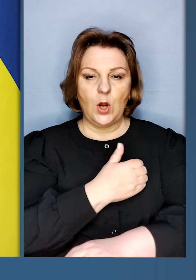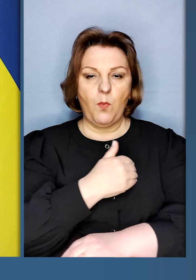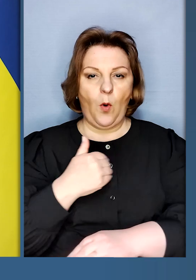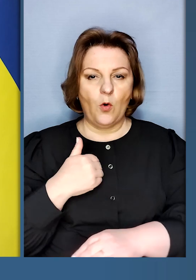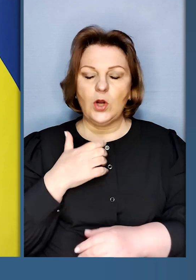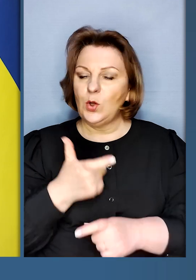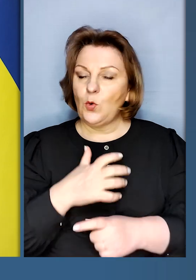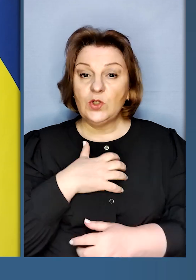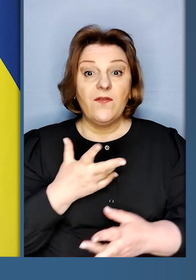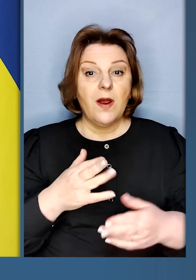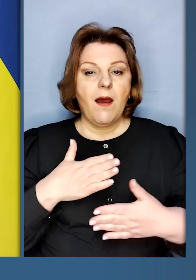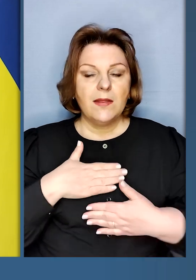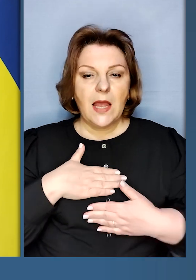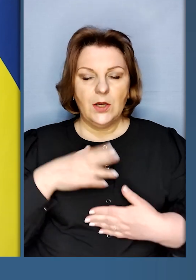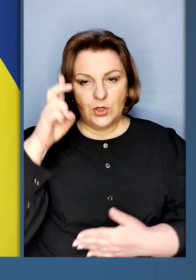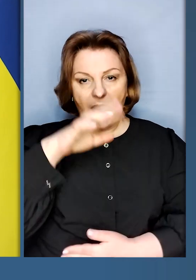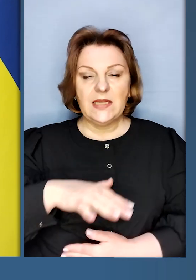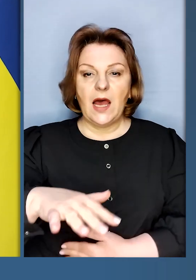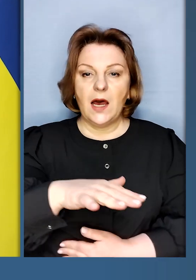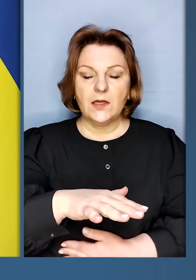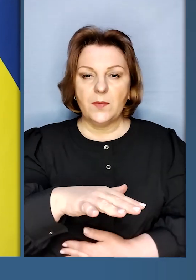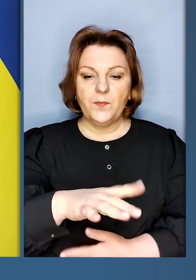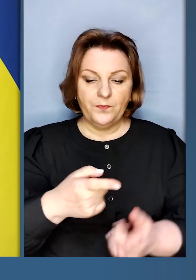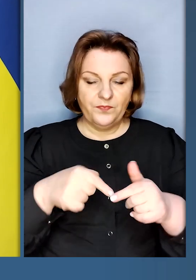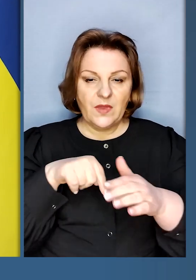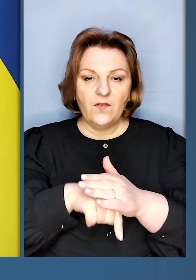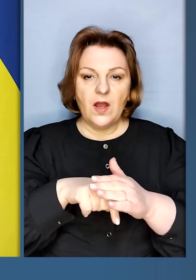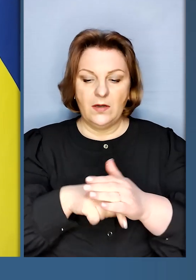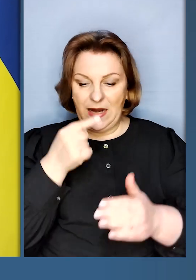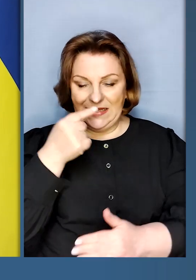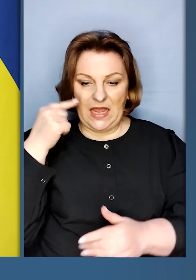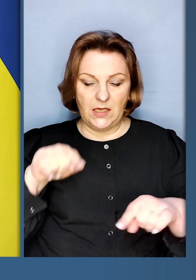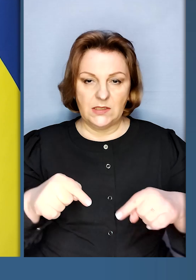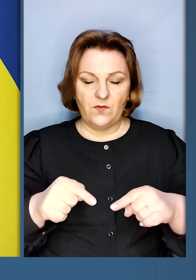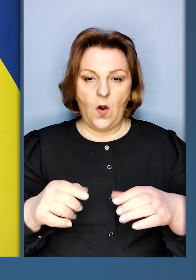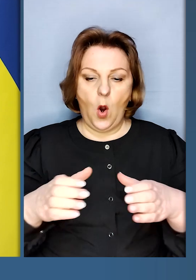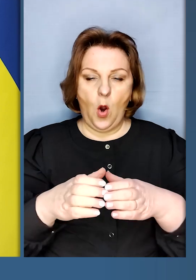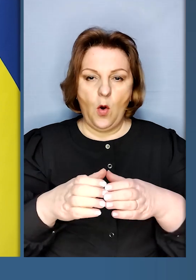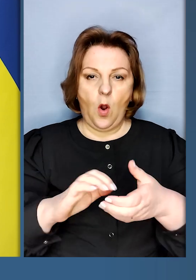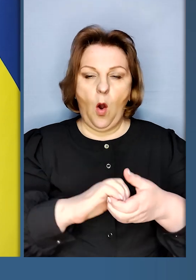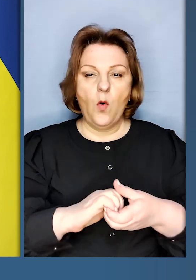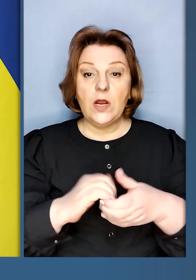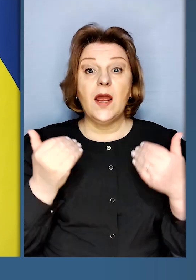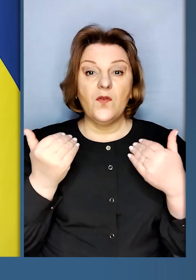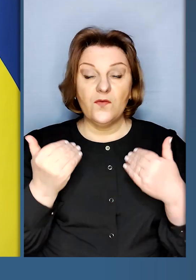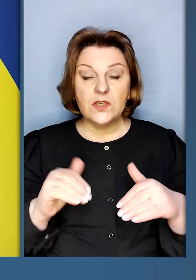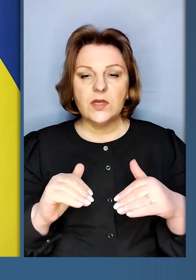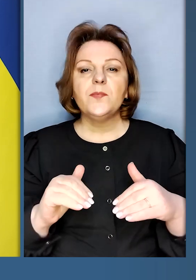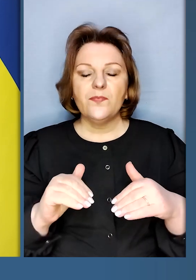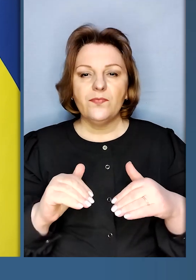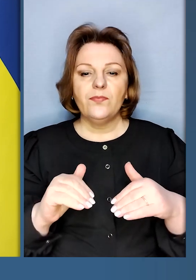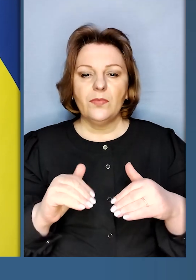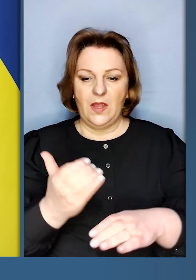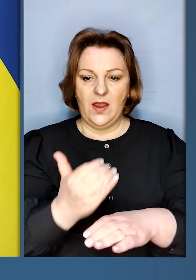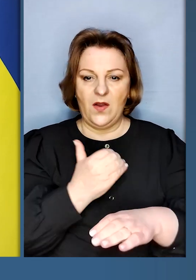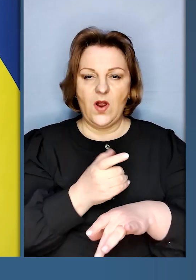це дуже важливо для нашої держави в рамках нещодавно створеної коаліції. І вже вони